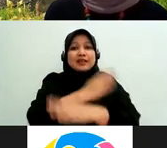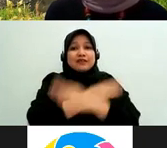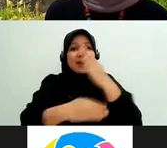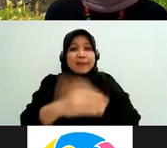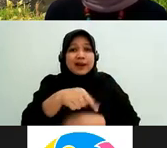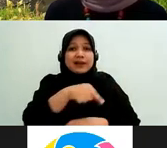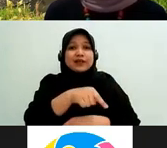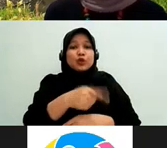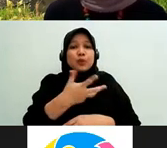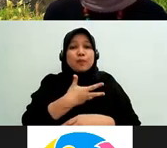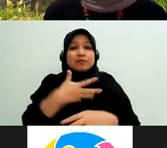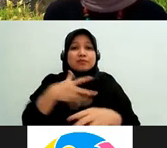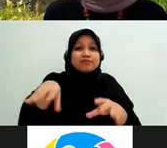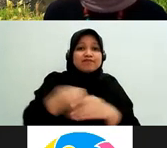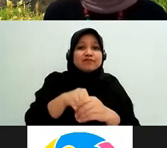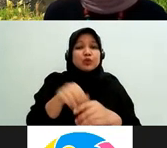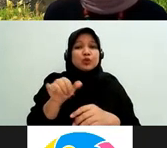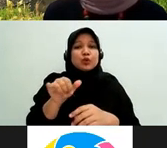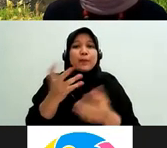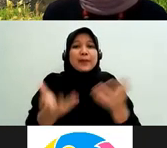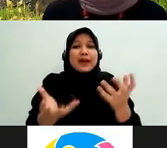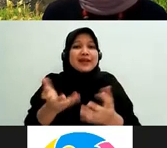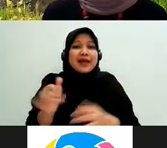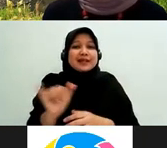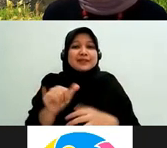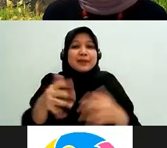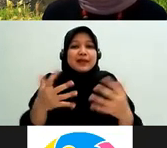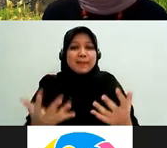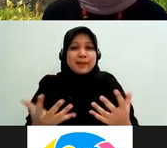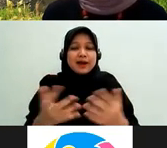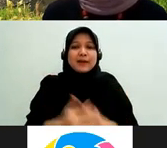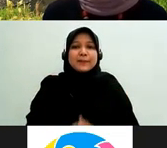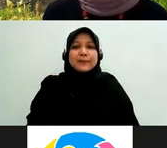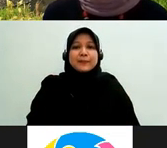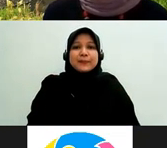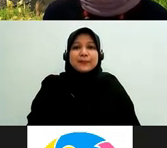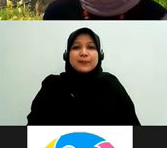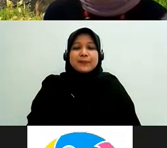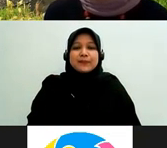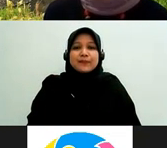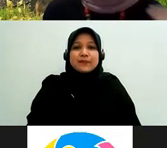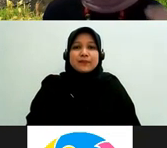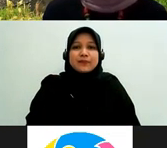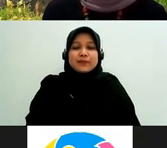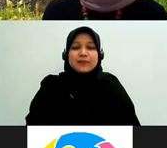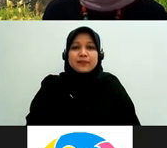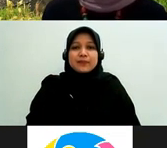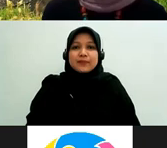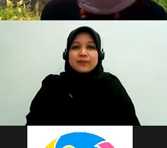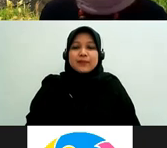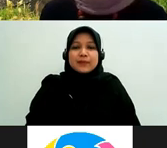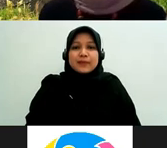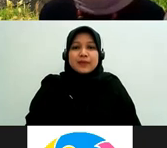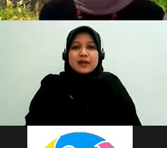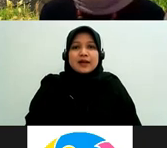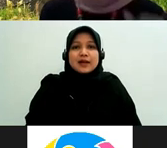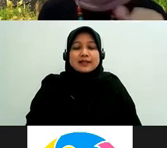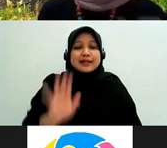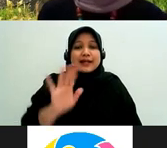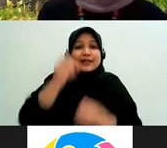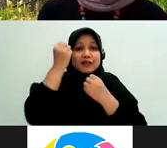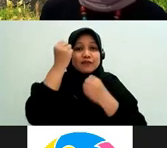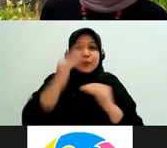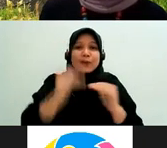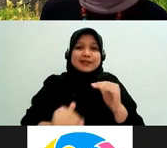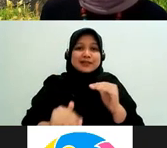ini itu kira-kira apa namanya tujuannya kenapa informasi dasar yang awalnya dari jenis perkara ini itu